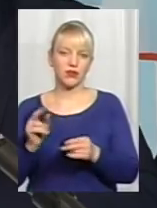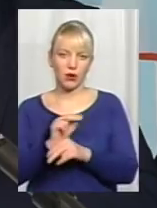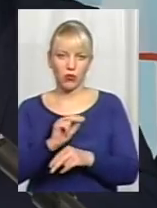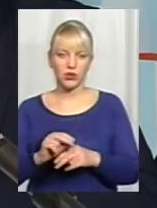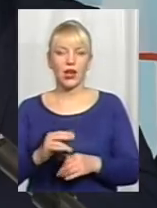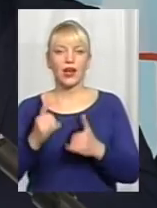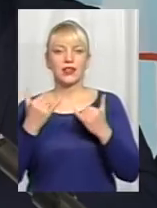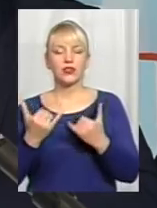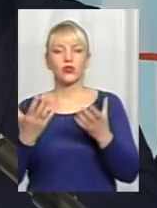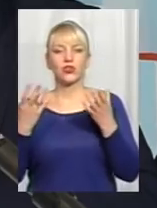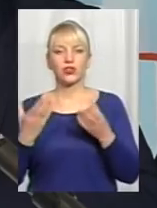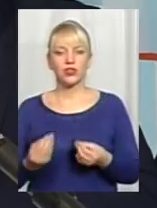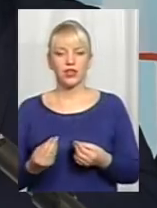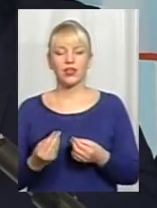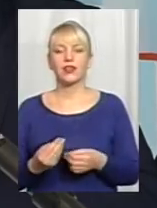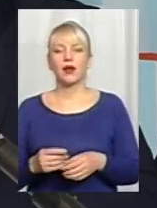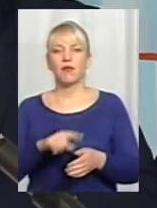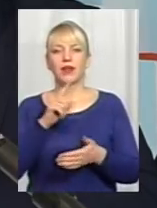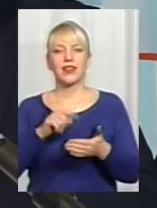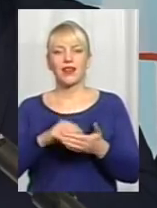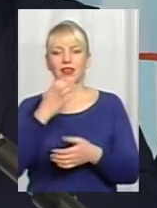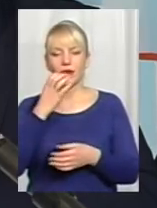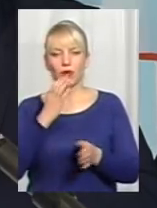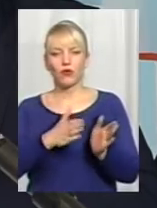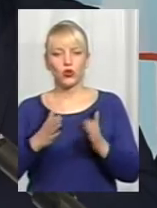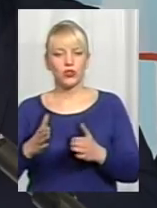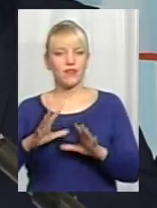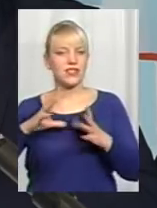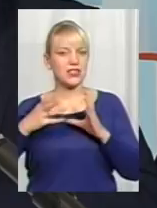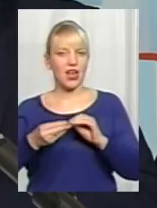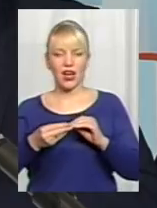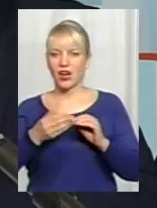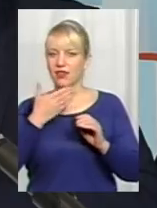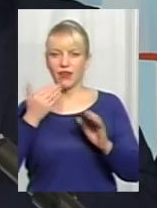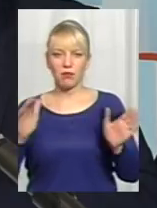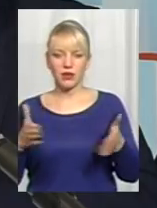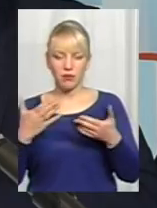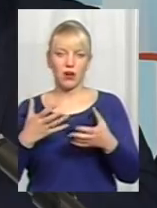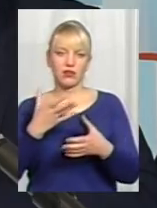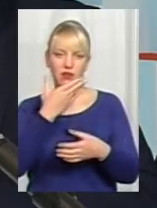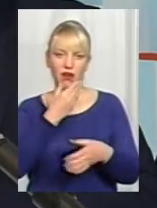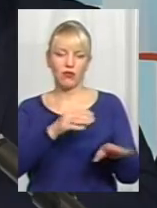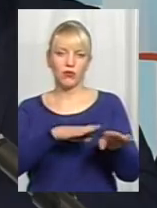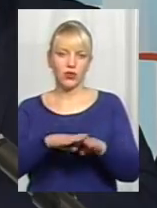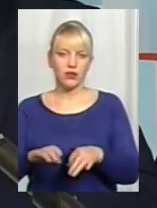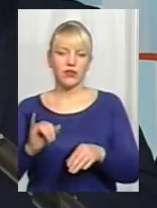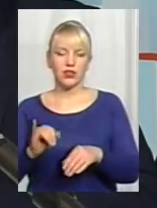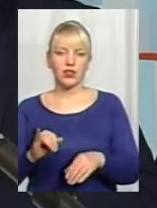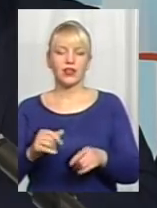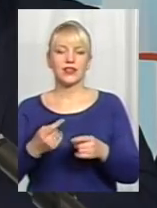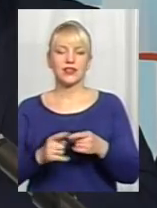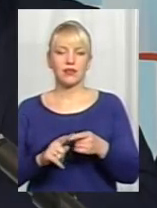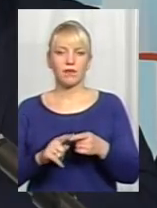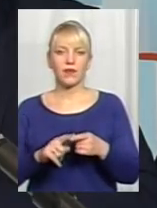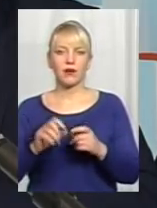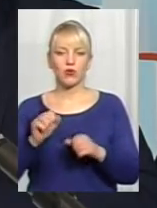сьогоднішній день питання теплового режиму в установі взагалі не піднімається, тому що воно на належному рівні. Я думаю, це могли і